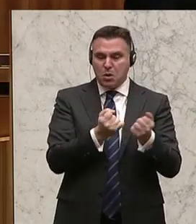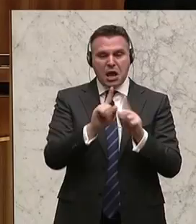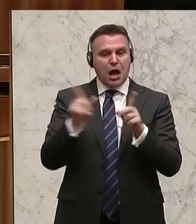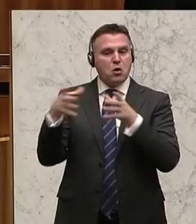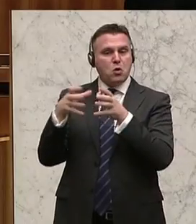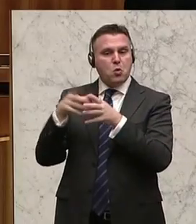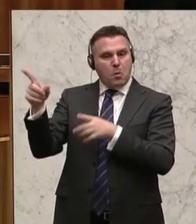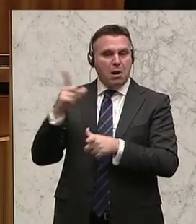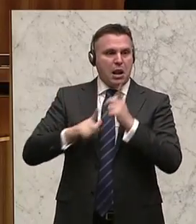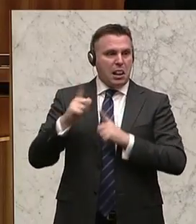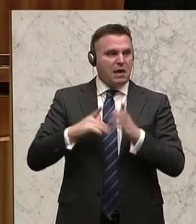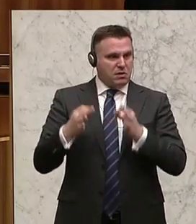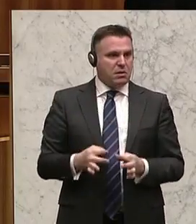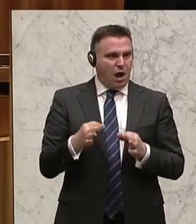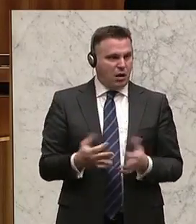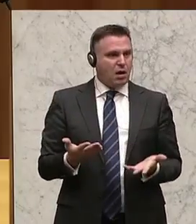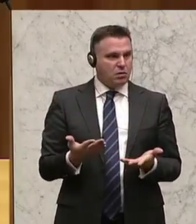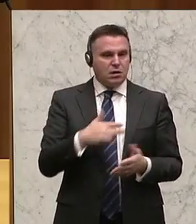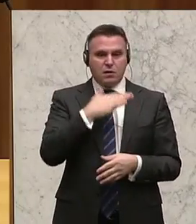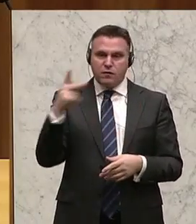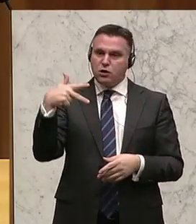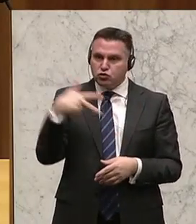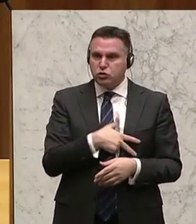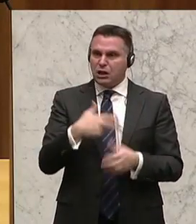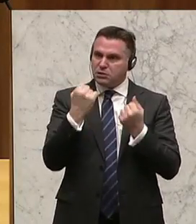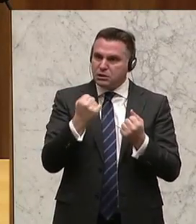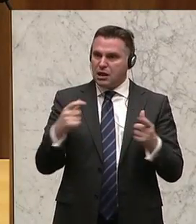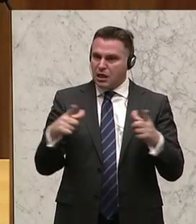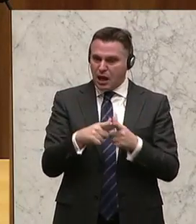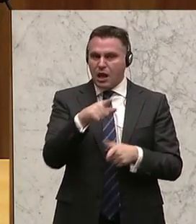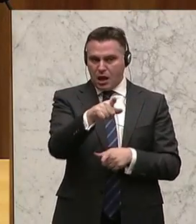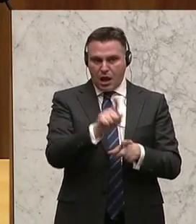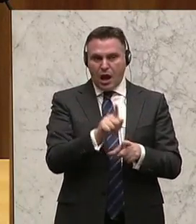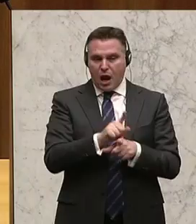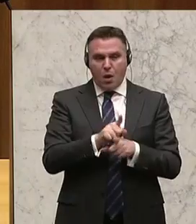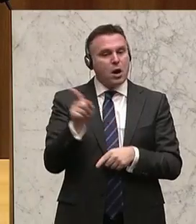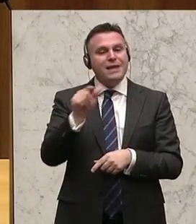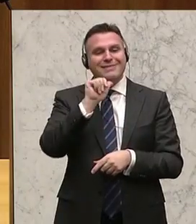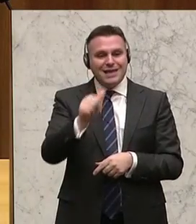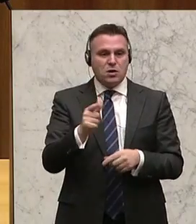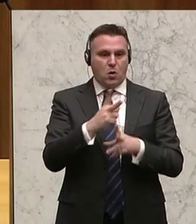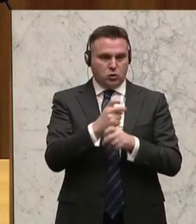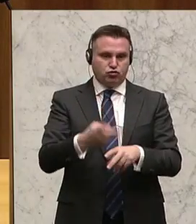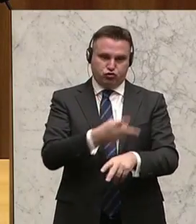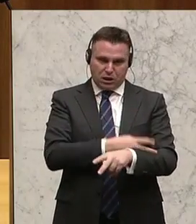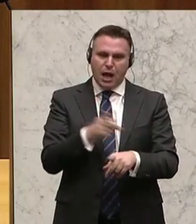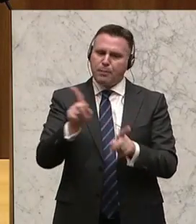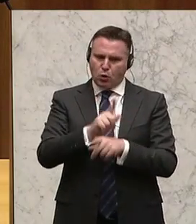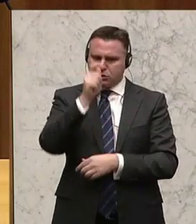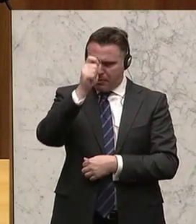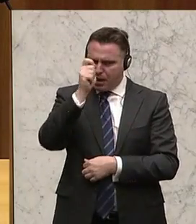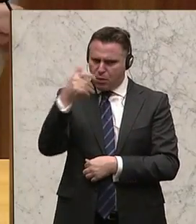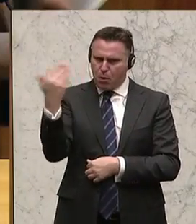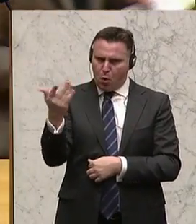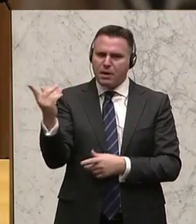Gruppen, die in unserer Gesellschaft sehr viel an sozialer Sicherheit leisten, Mögen sie auch nicht die österreichische Staatsbürgerschaft haben, dass die auch die Anerkennung bekommen, die sie